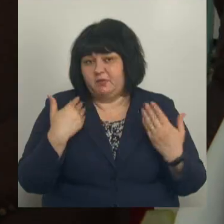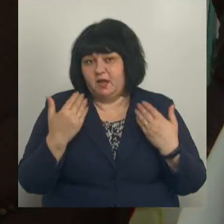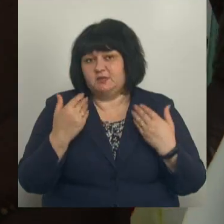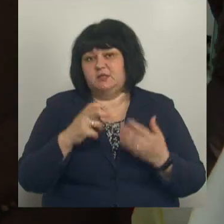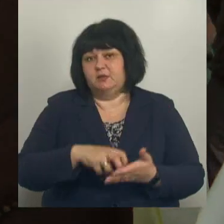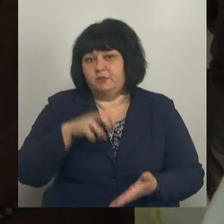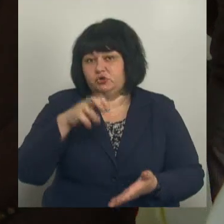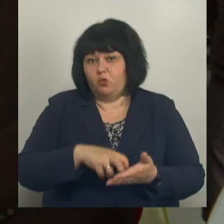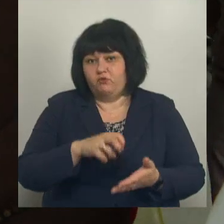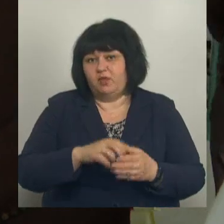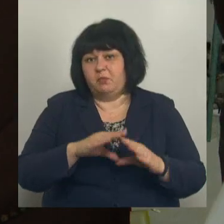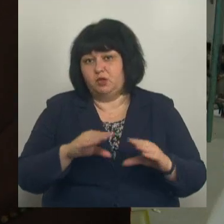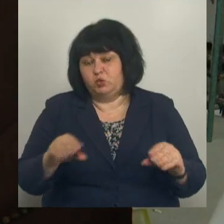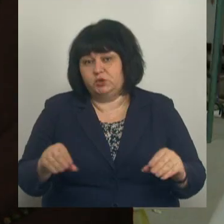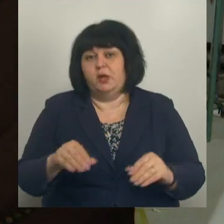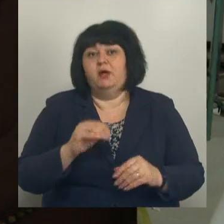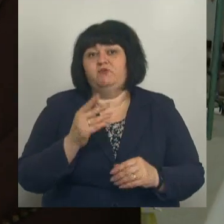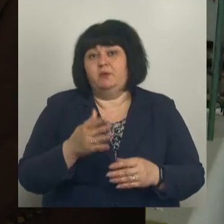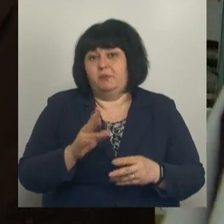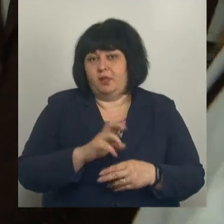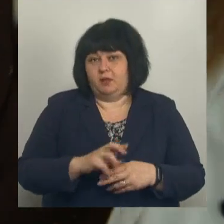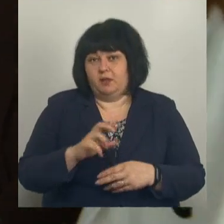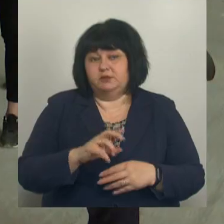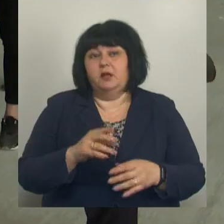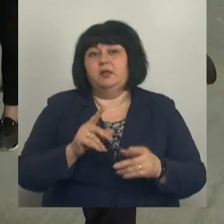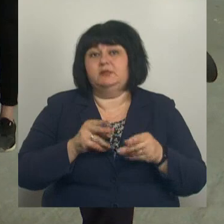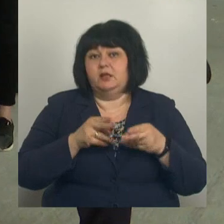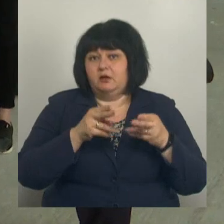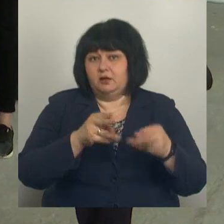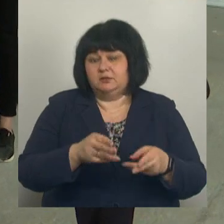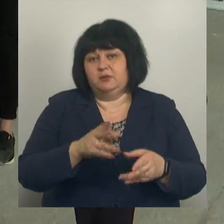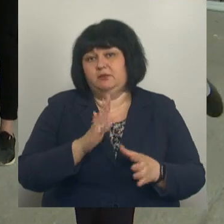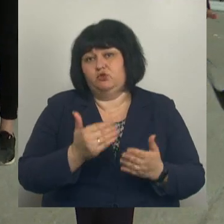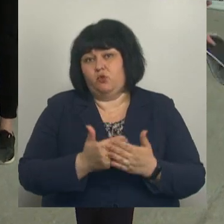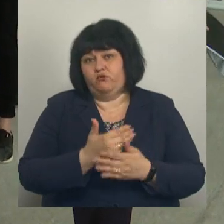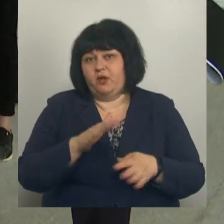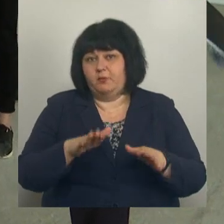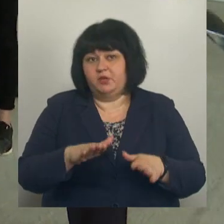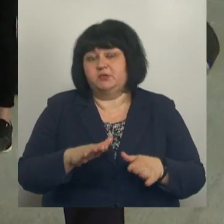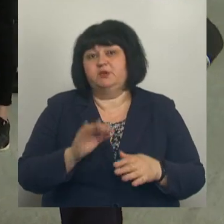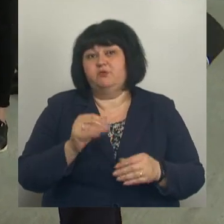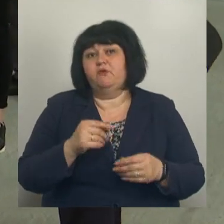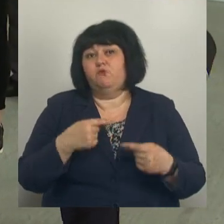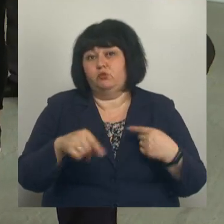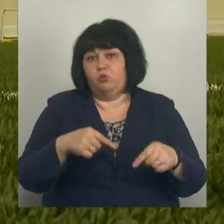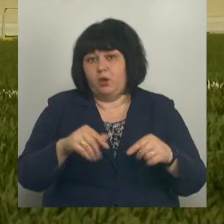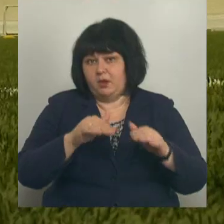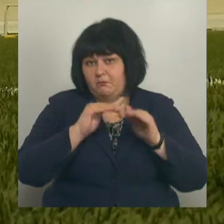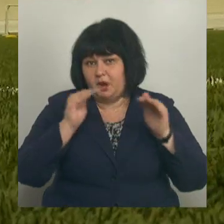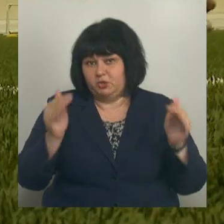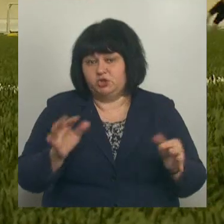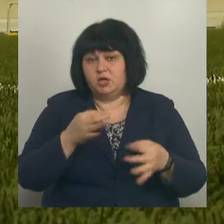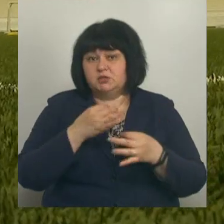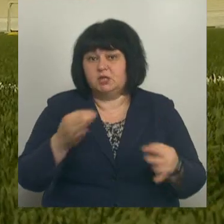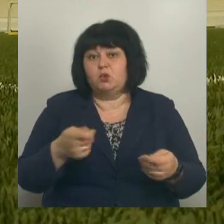и прыжков на батуте в областной столице. Делегация также посетила и другие новые объекты, в частности футбольный манеж. Как отметил